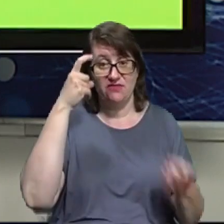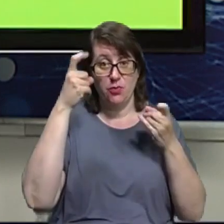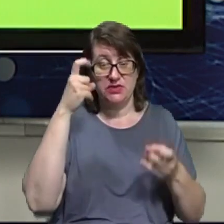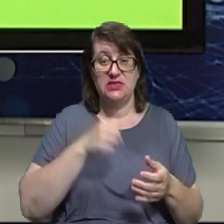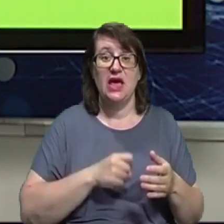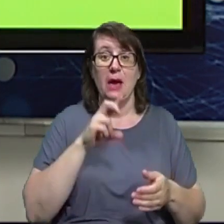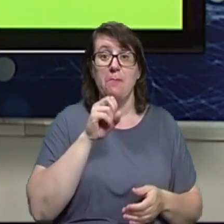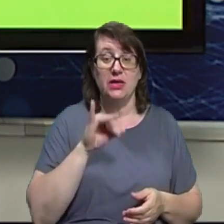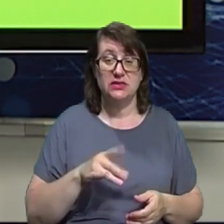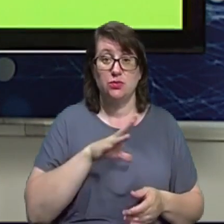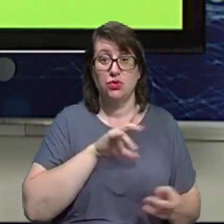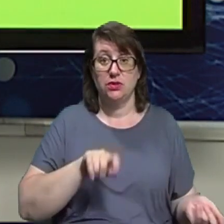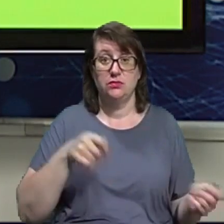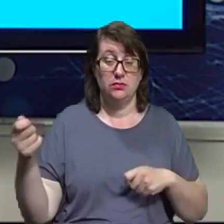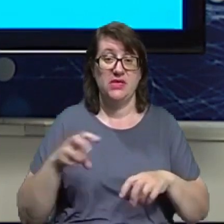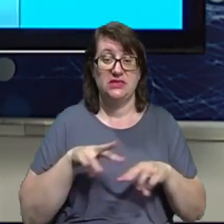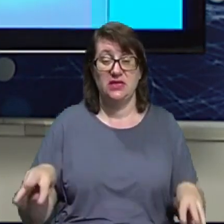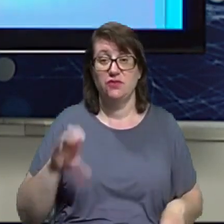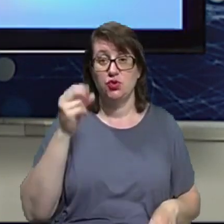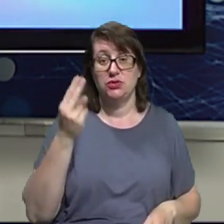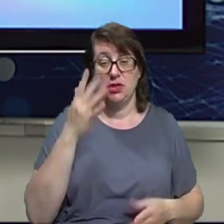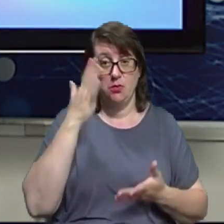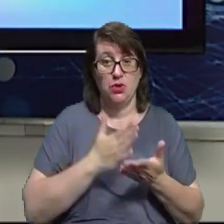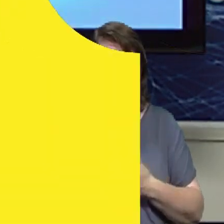передали у Міністерство соціальної політики України.